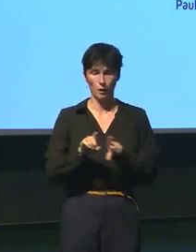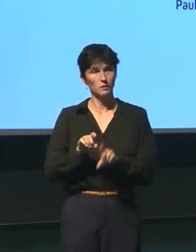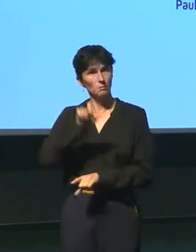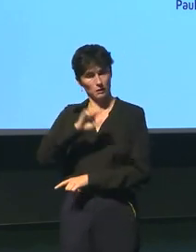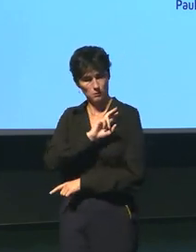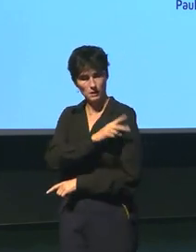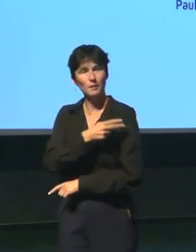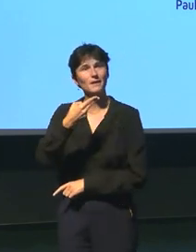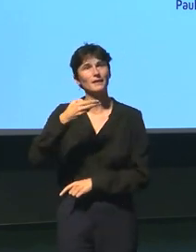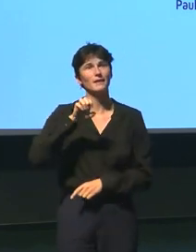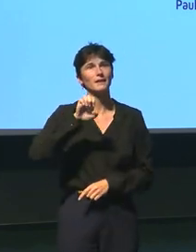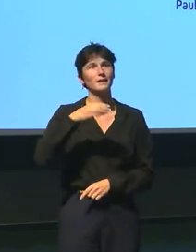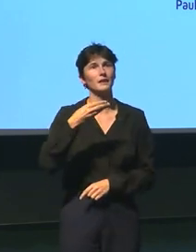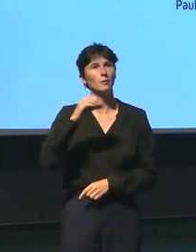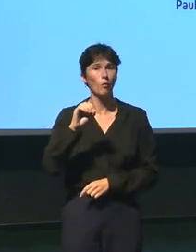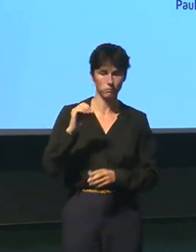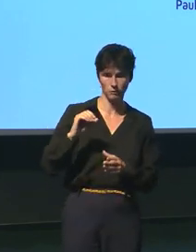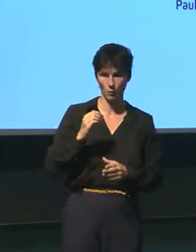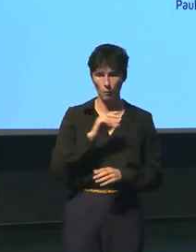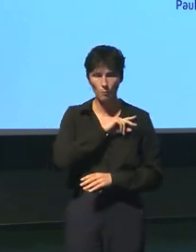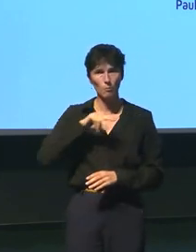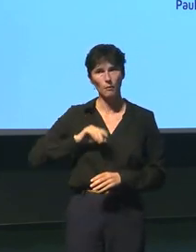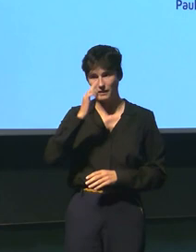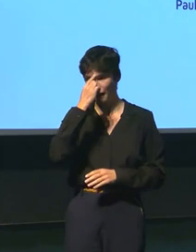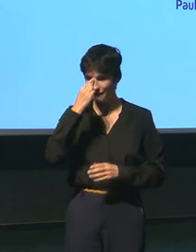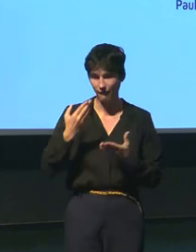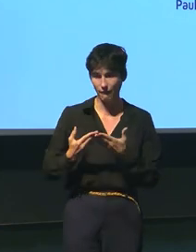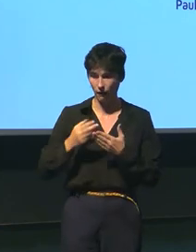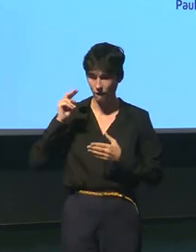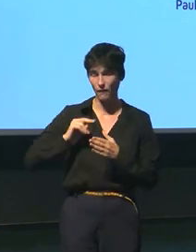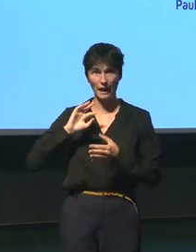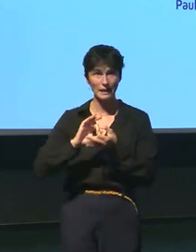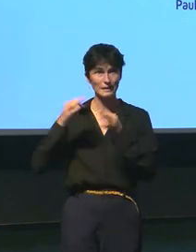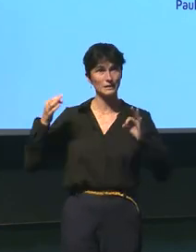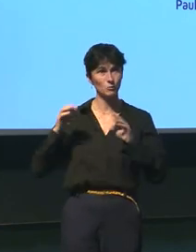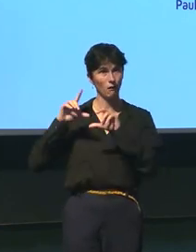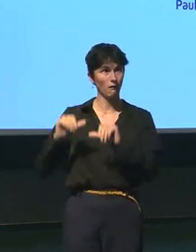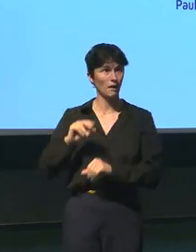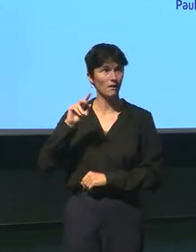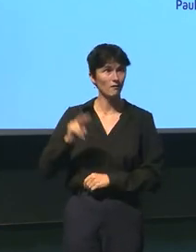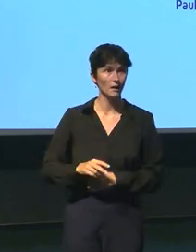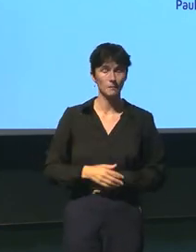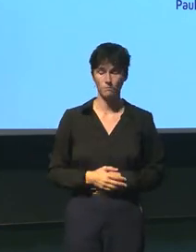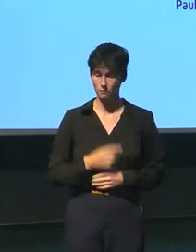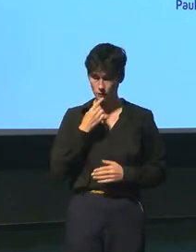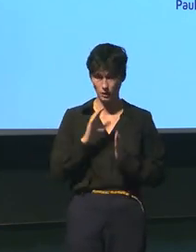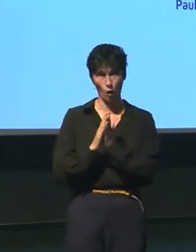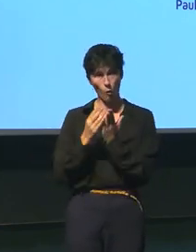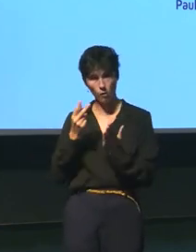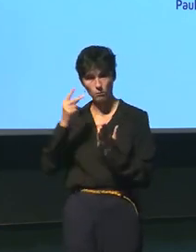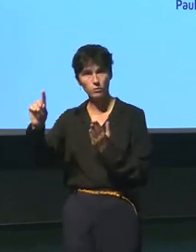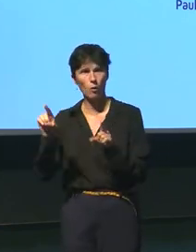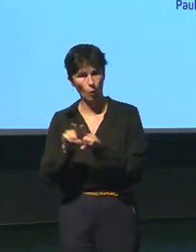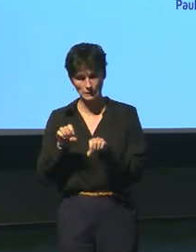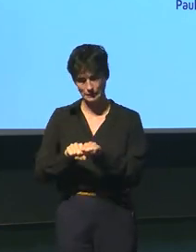mots qui est un prince indien donc il a toute une histoire en l'occurrence c'est-à-dire que le roman de Jules Verne est aussi ancré dans